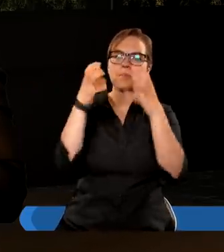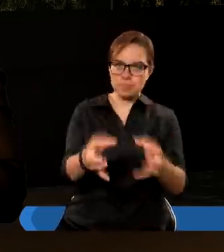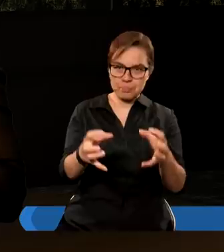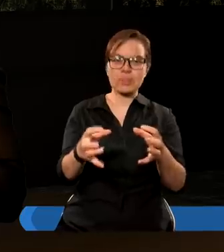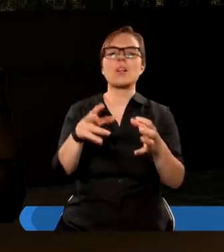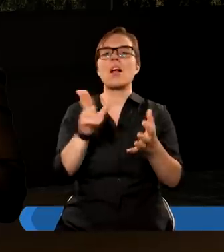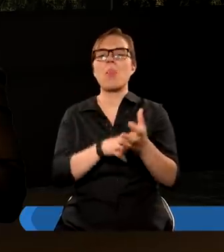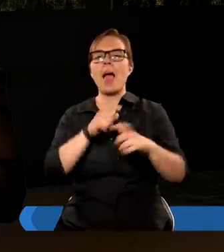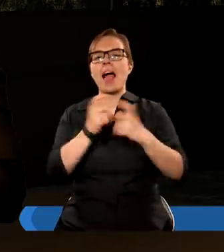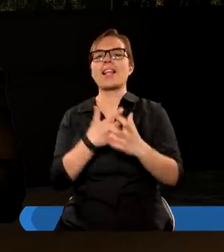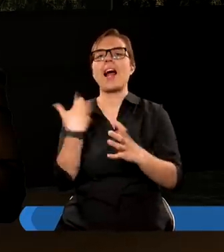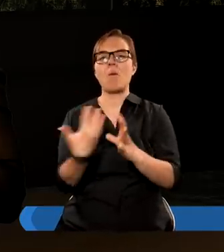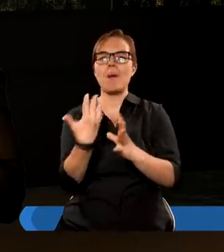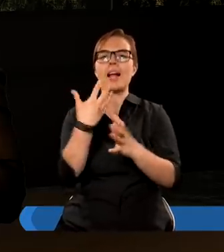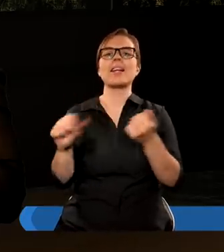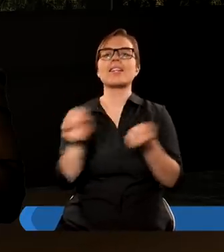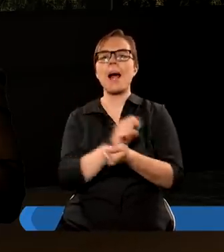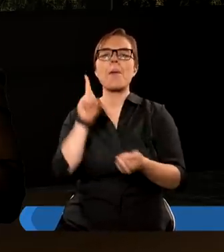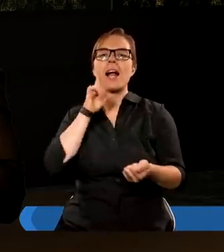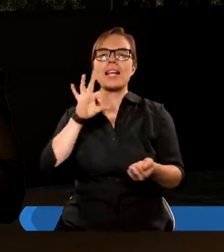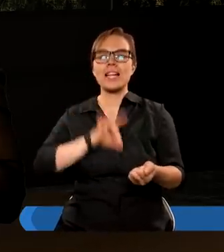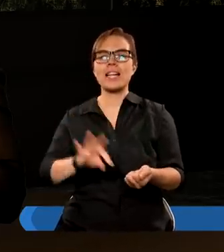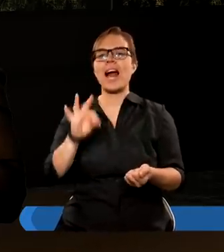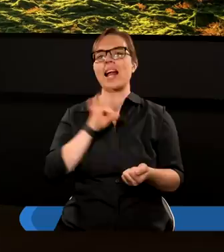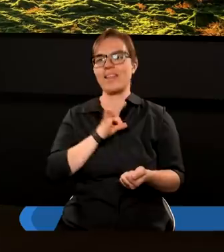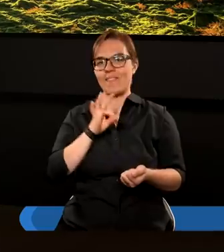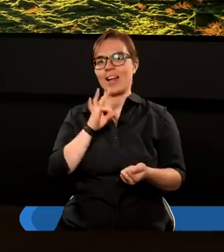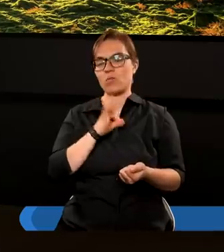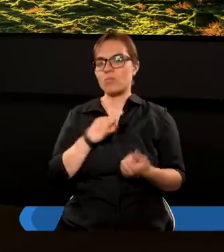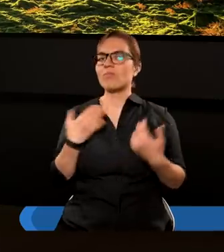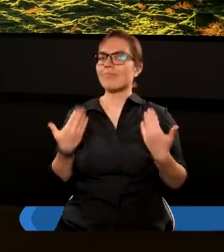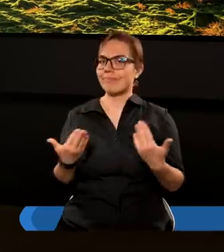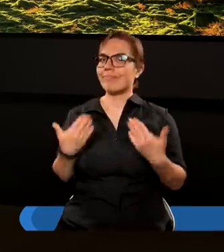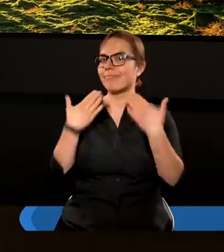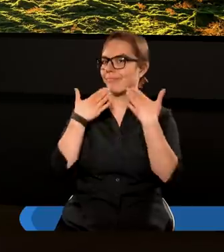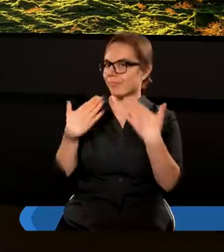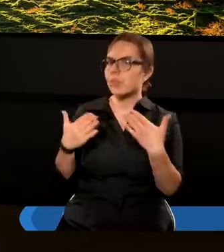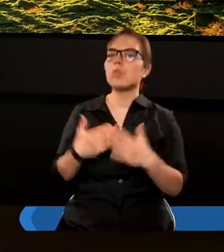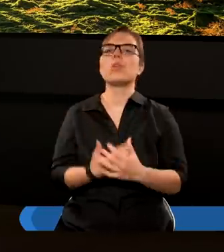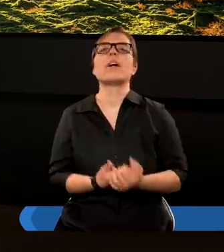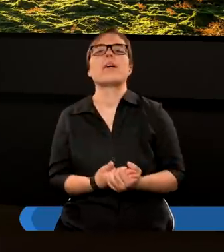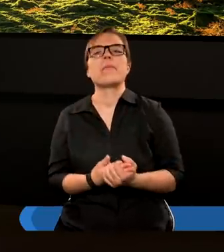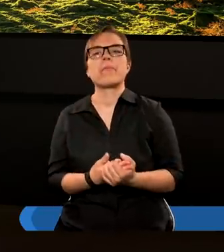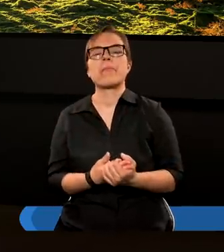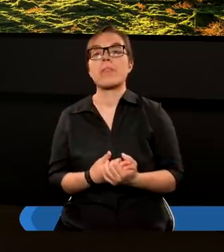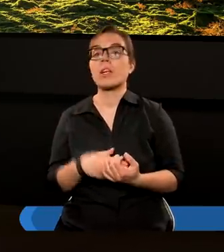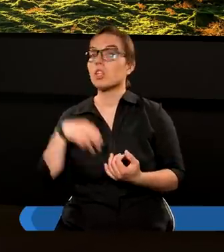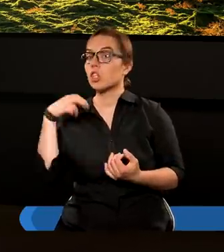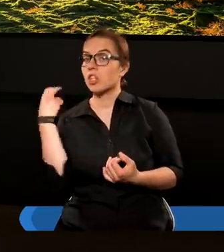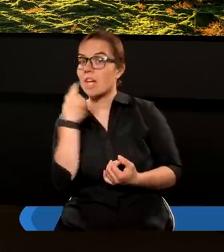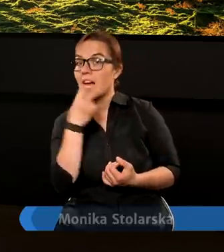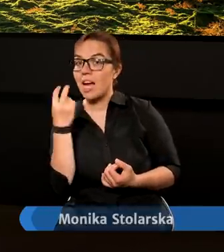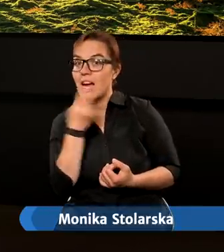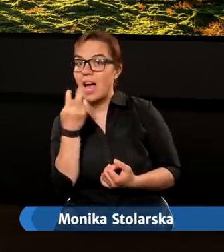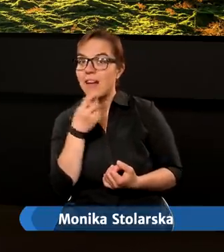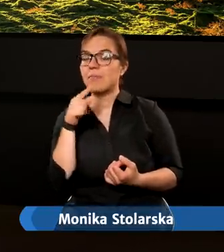złożył go na całopalenie zamiast syna swego. Dziękuję. Ciekawie, że